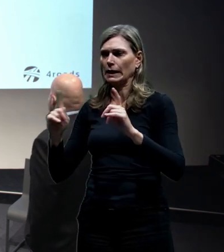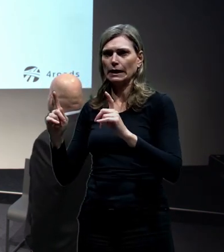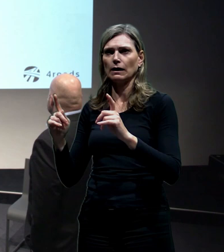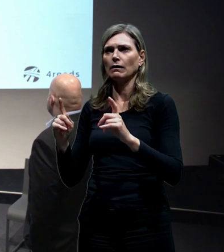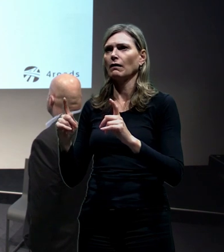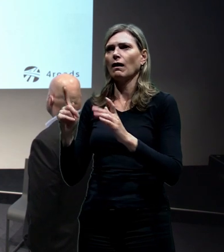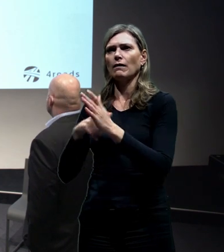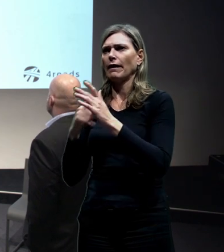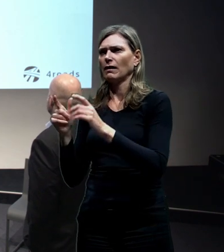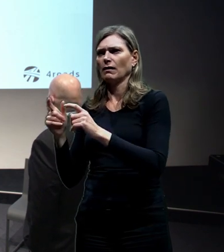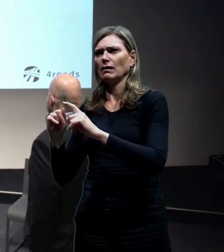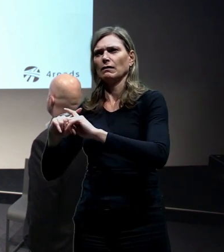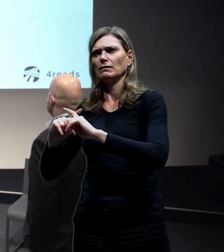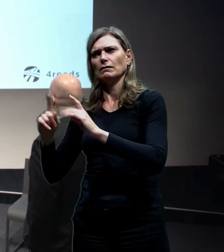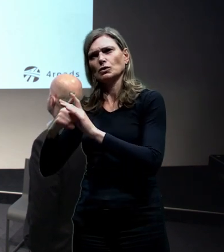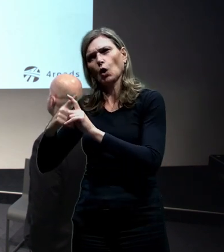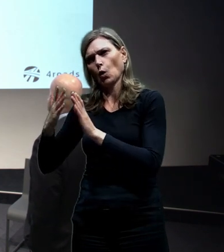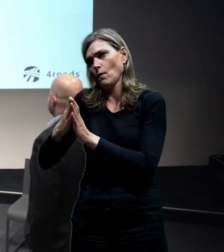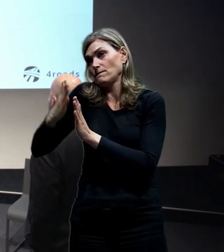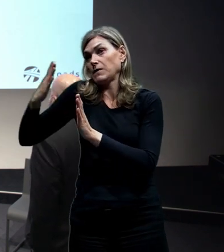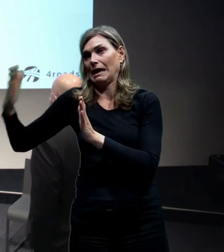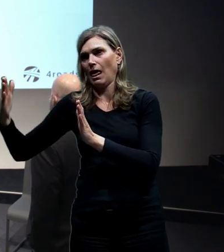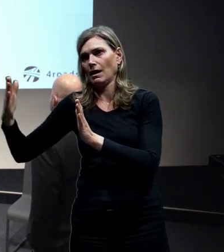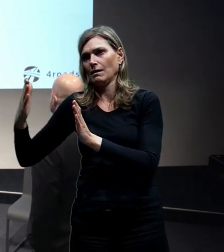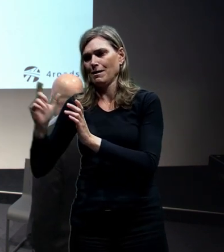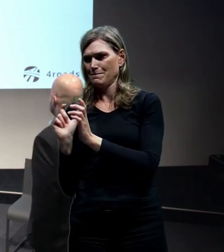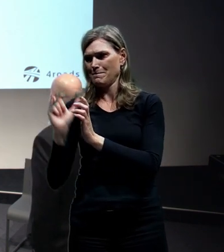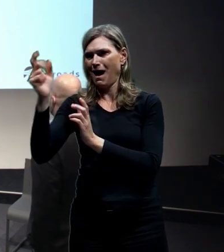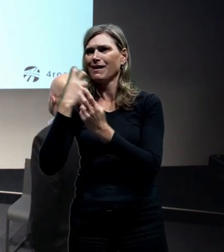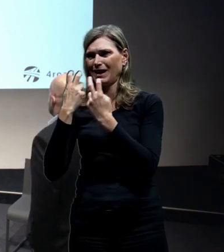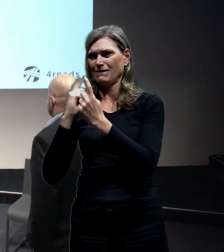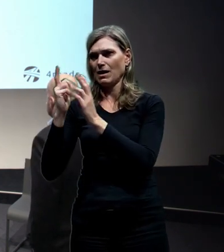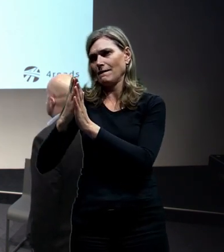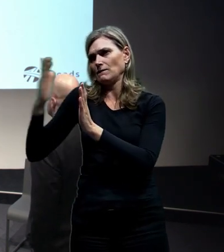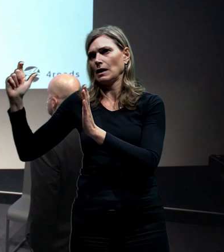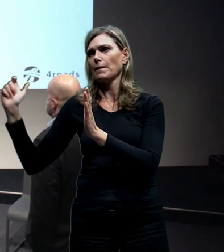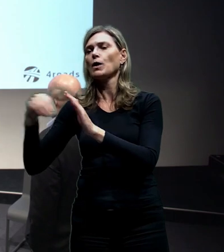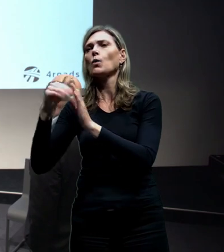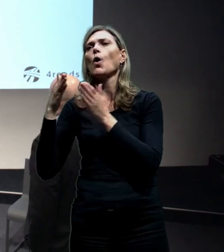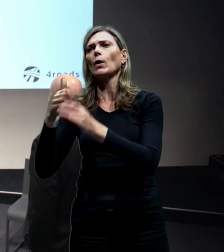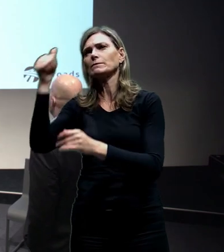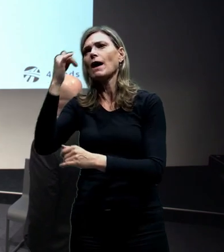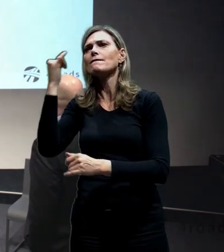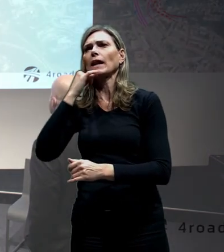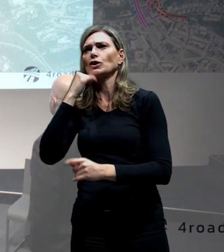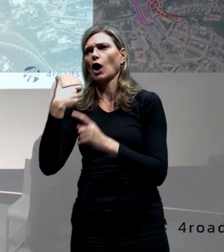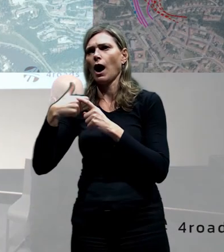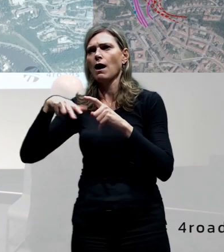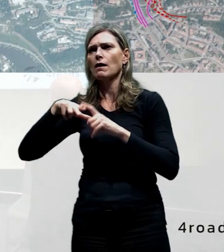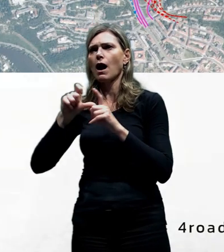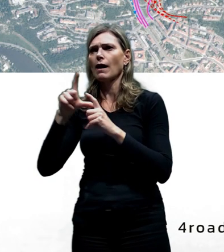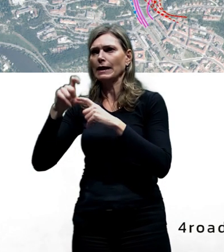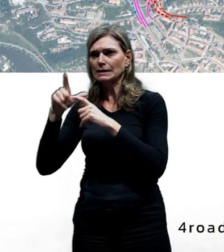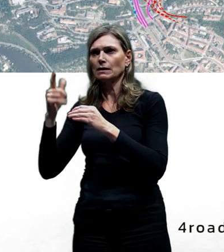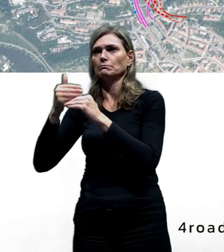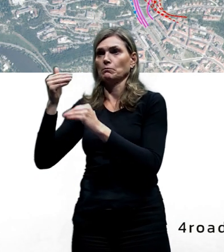Zemklou ulicí, ale přicházíme ulicí Hrantěška-Kadlece a tou oblastí na